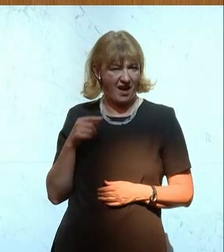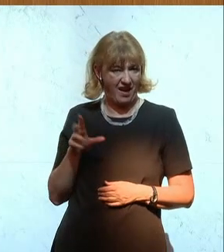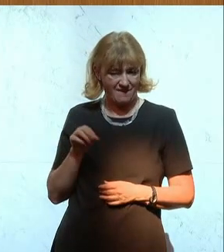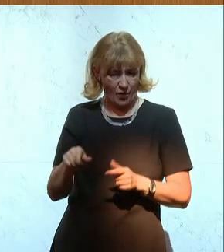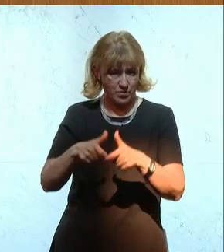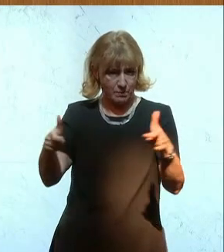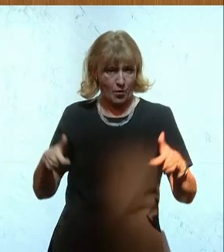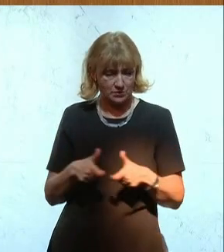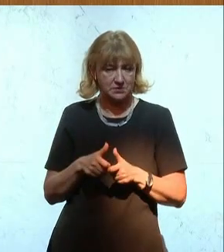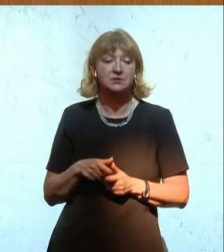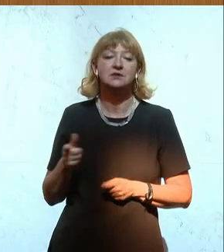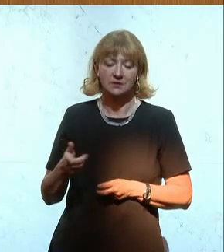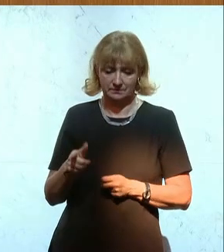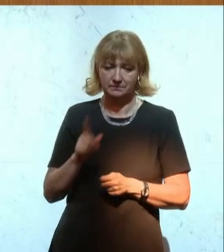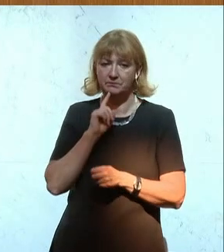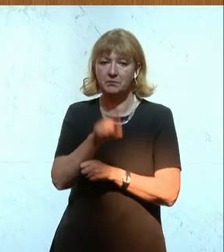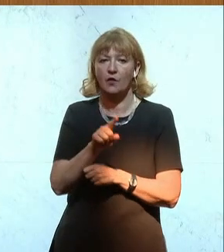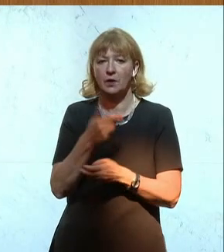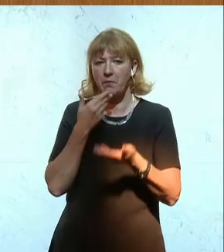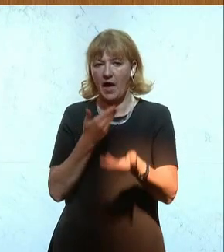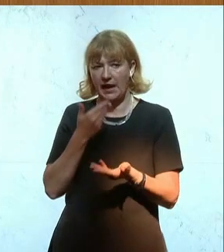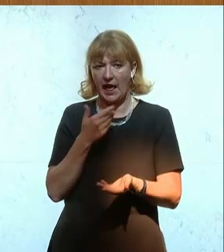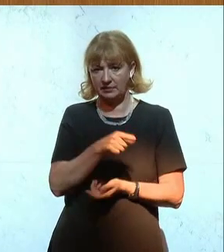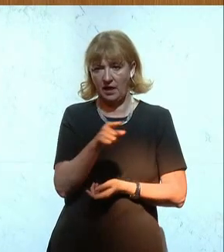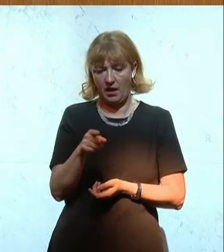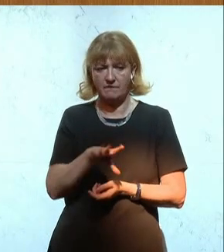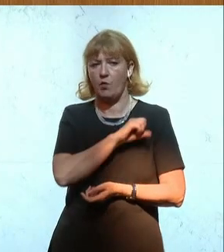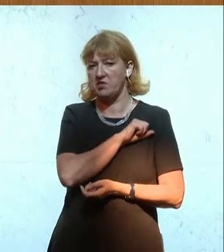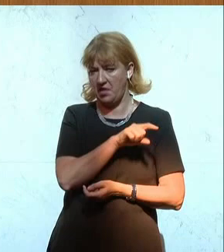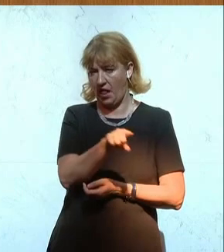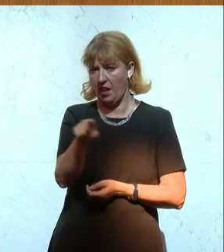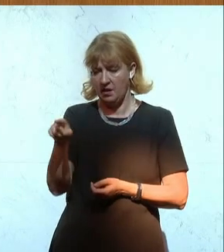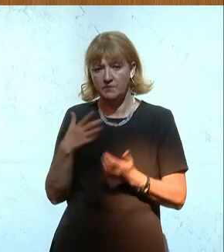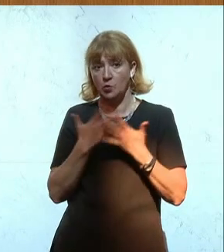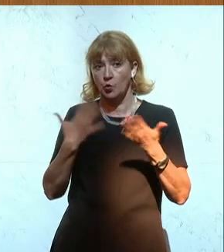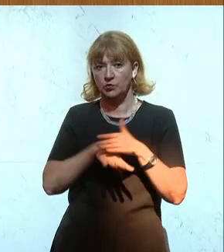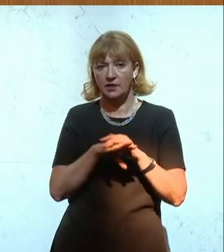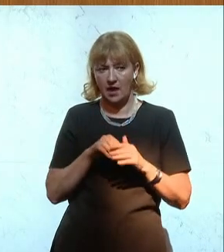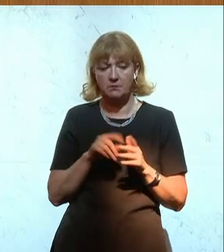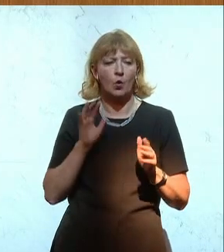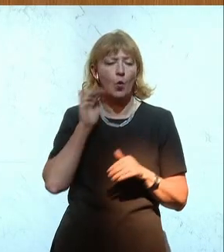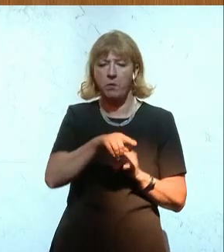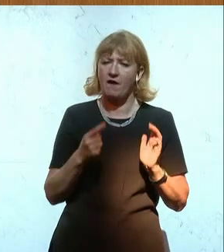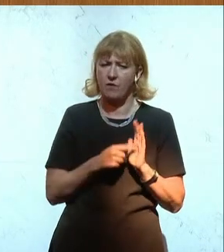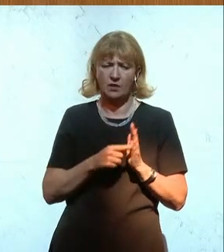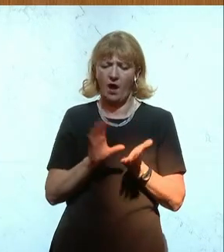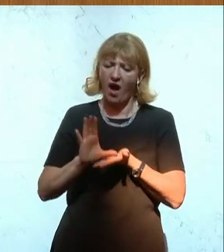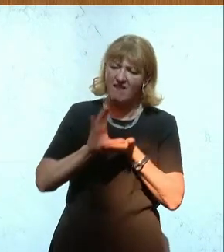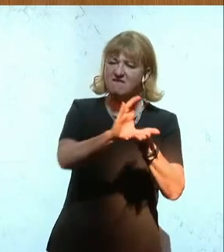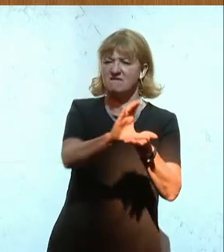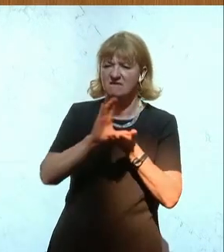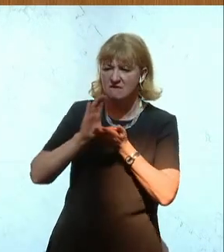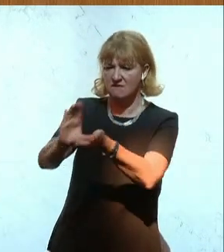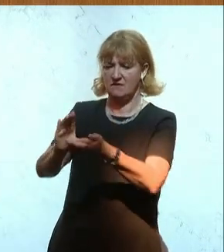die von der Kovac beauftragten Berater, die großen Unternehmer, die massive Überförderungen erhalten haben